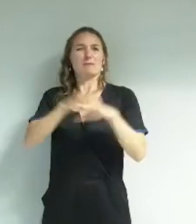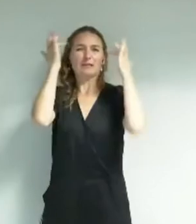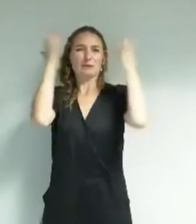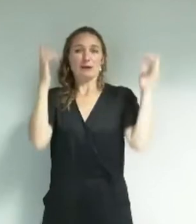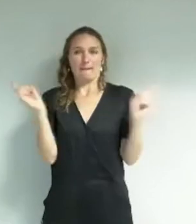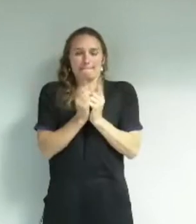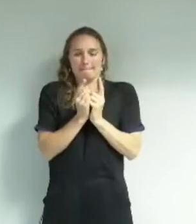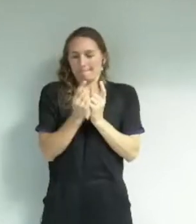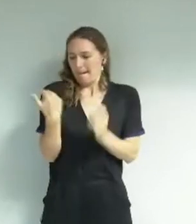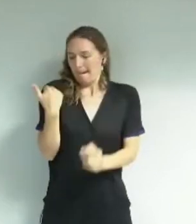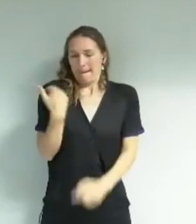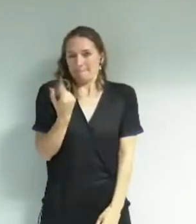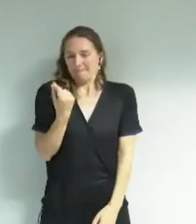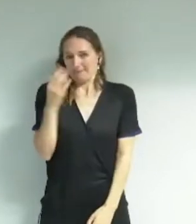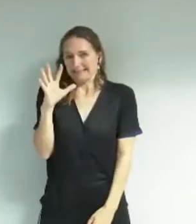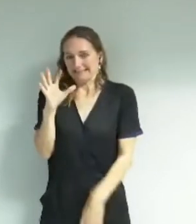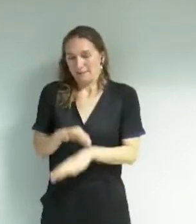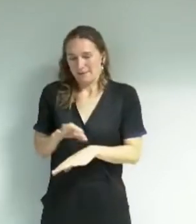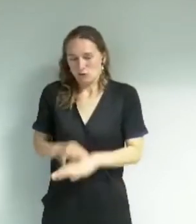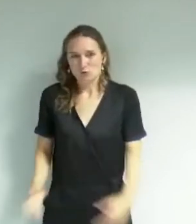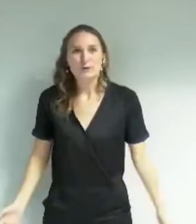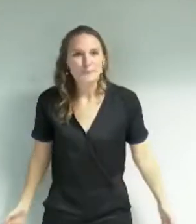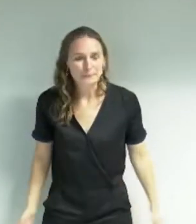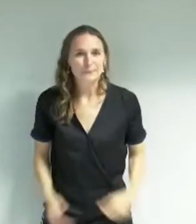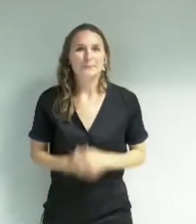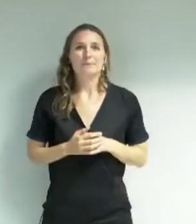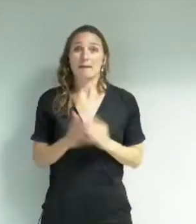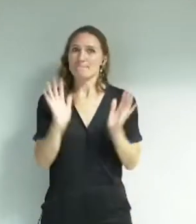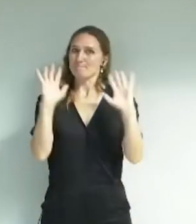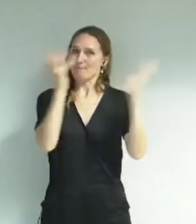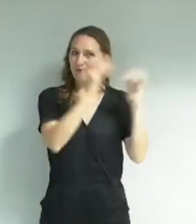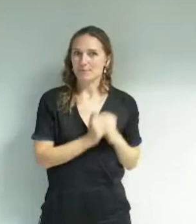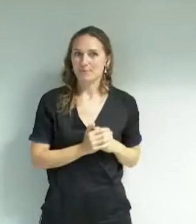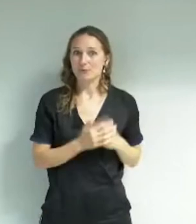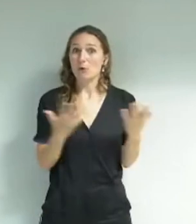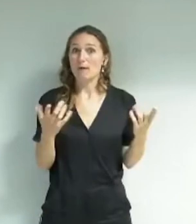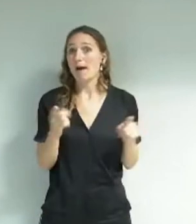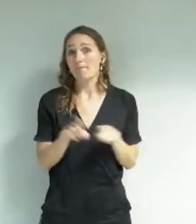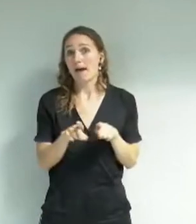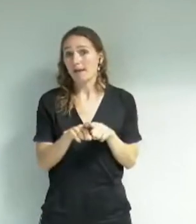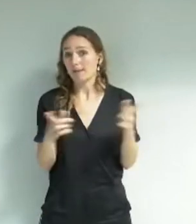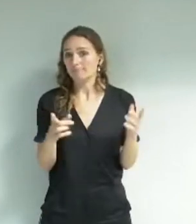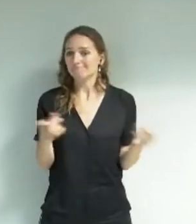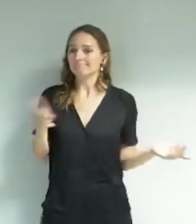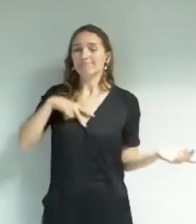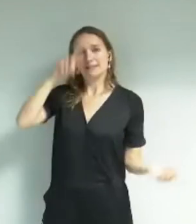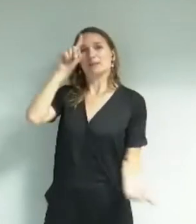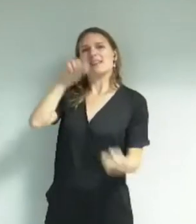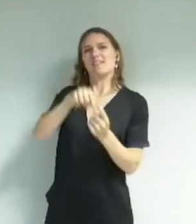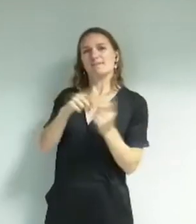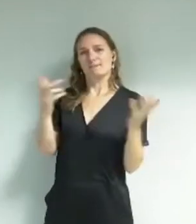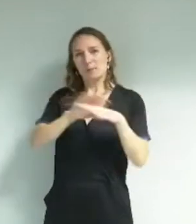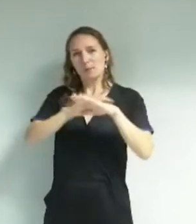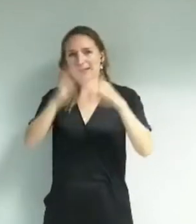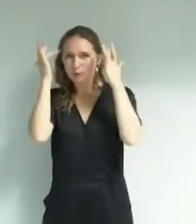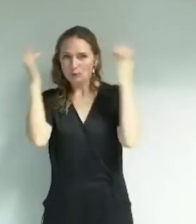donc de le faire en conseil municipal, mes objectifs de politique culturelle en 21 minutes. Il n'y a pas si